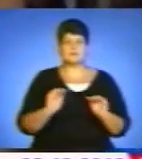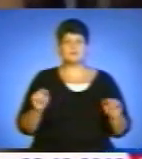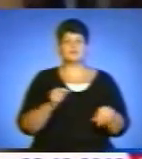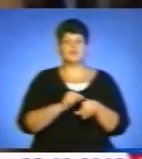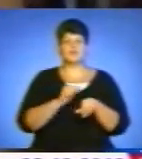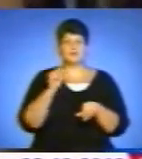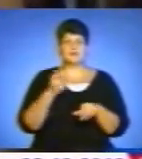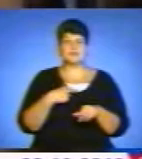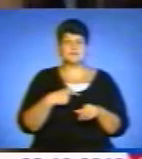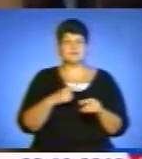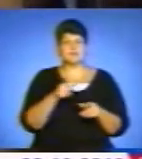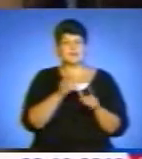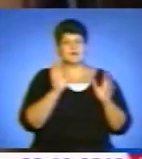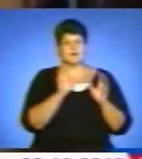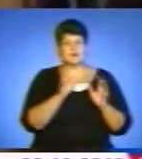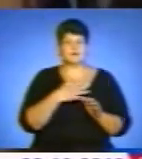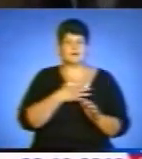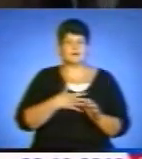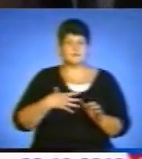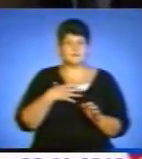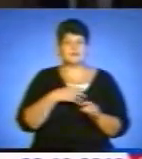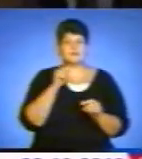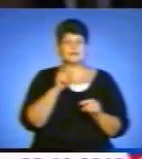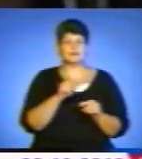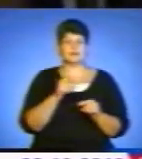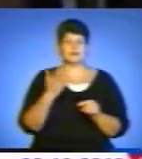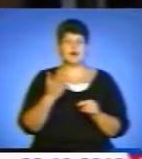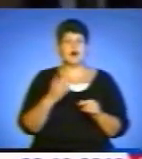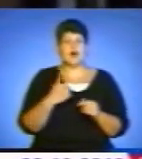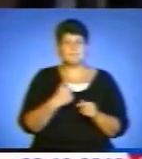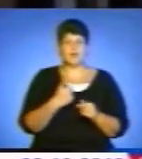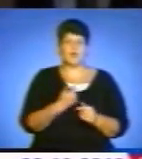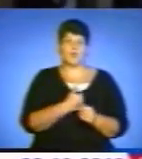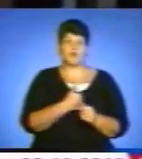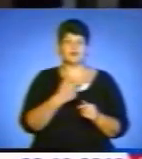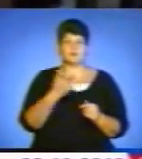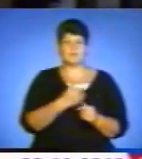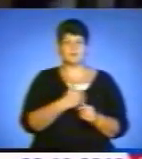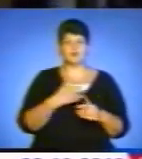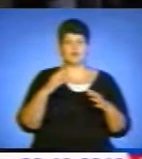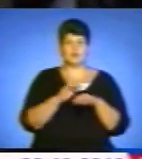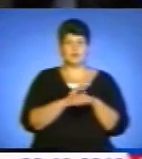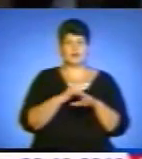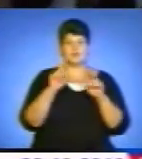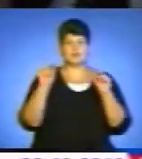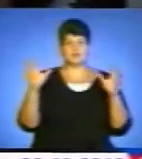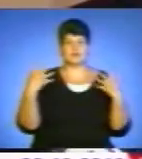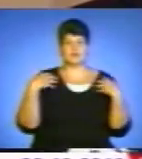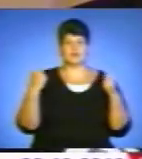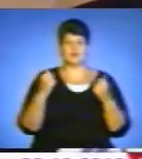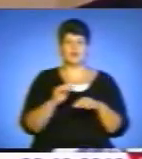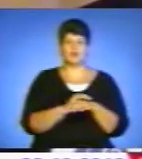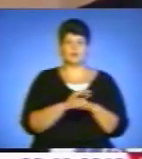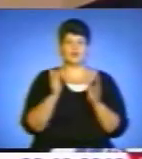відчували, що за них турбуються, що за них хвилюються, за них переживають. Ну а ми хочемо їм бажати добра, щастя, здоров'я і доброї життєвої долі.